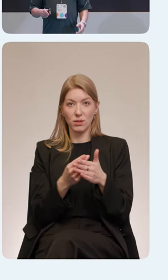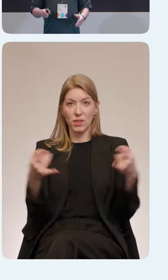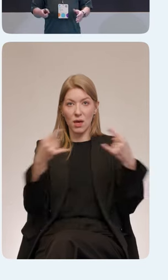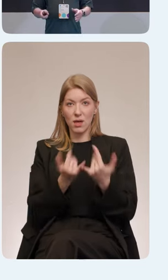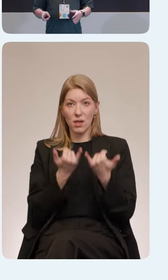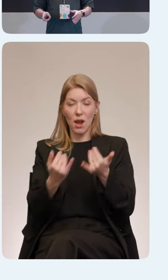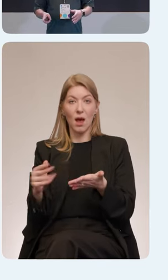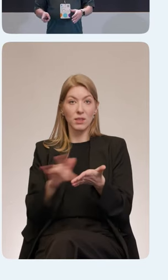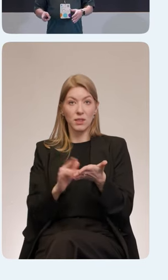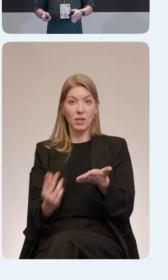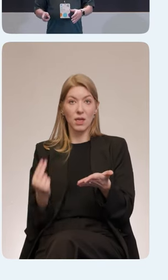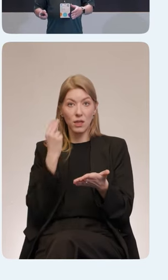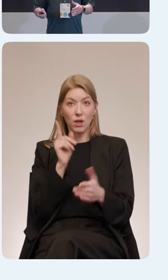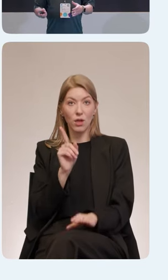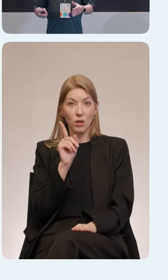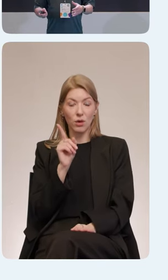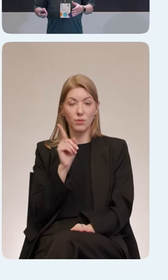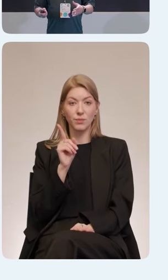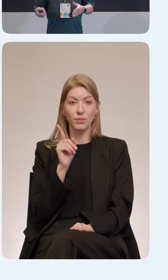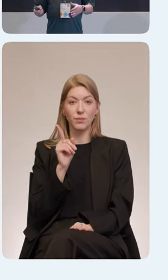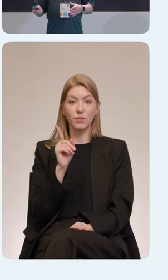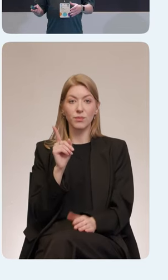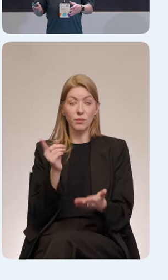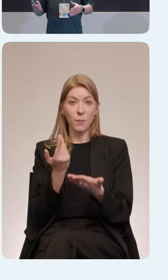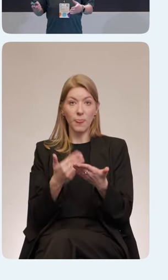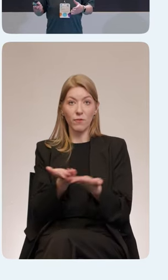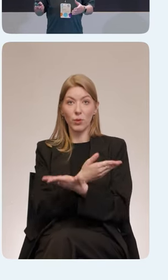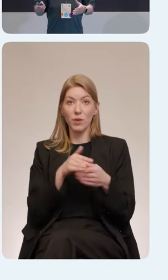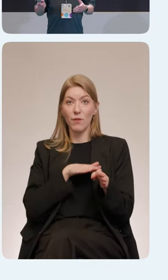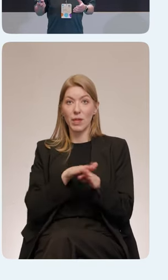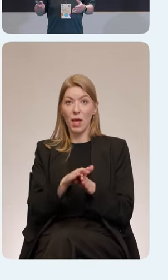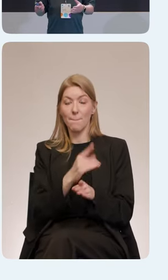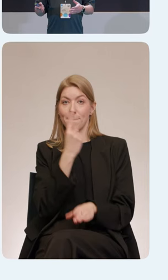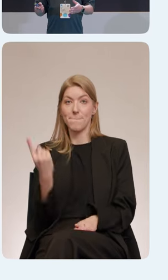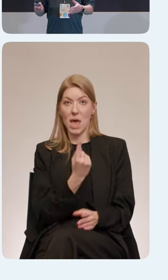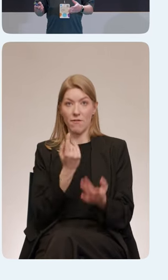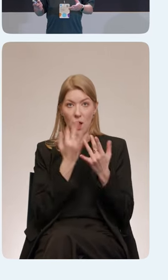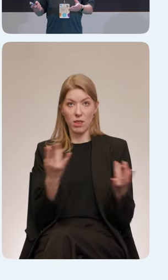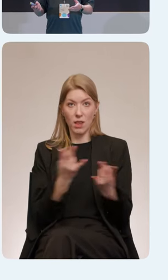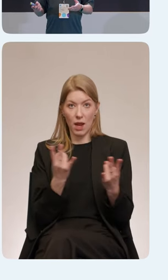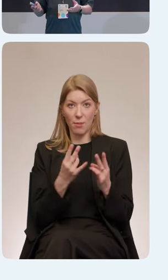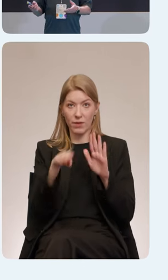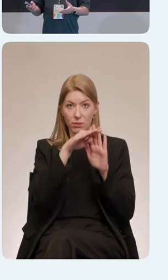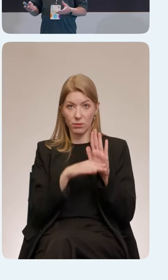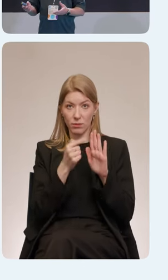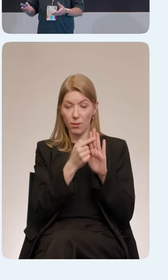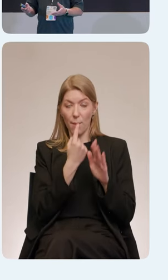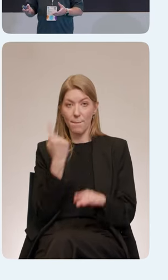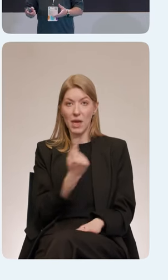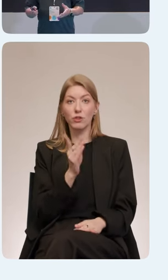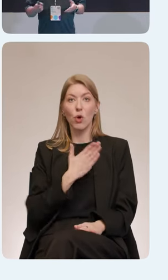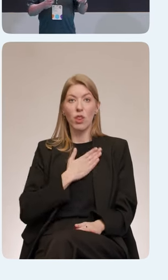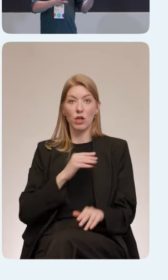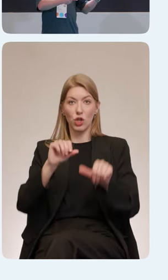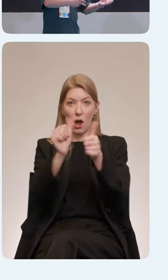минус, что оно стенд-эллоун, и мы не выполняем наше первое требование, что у нас получается разметка хранится где-то отдельно.